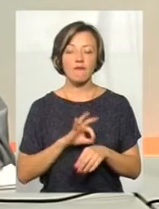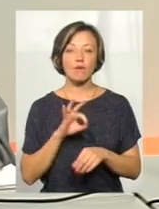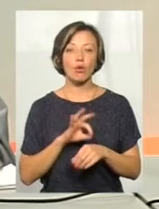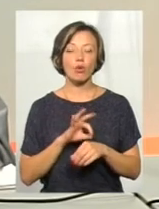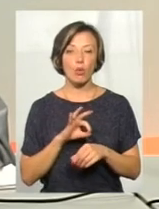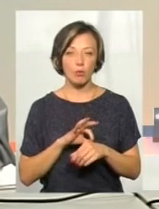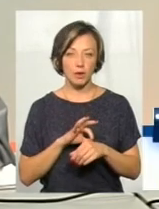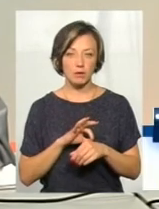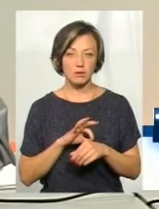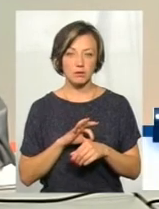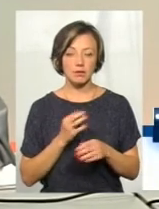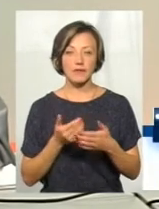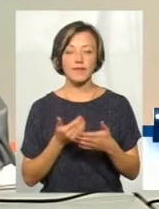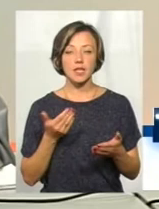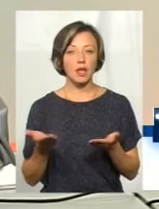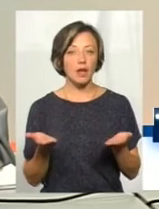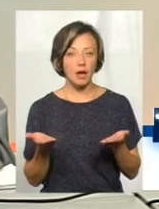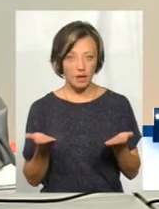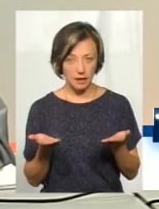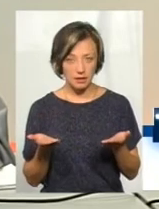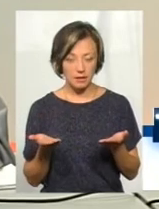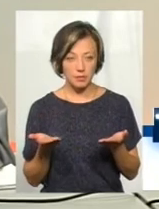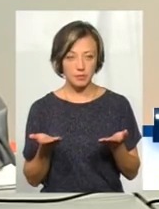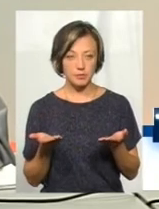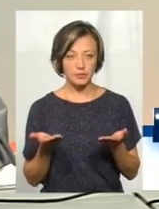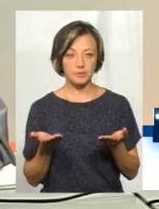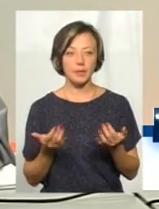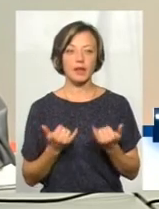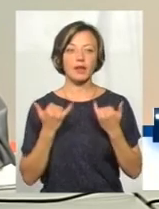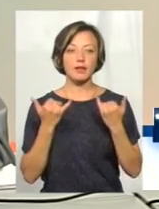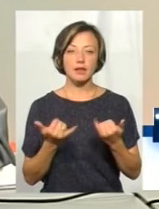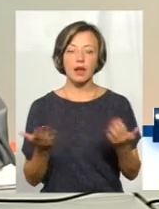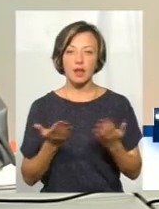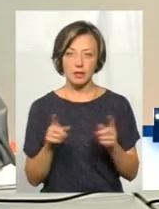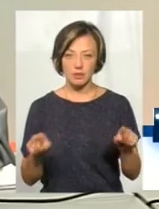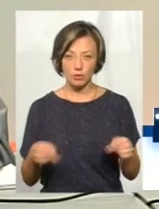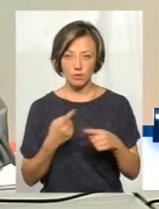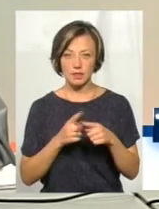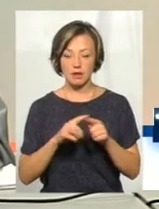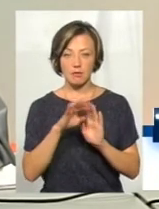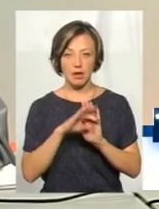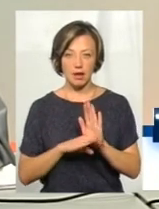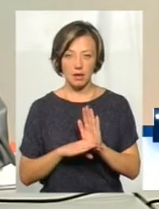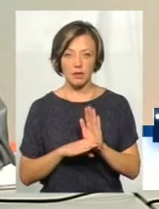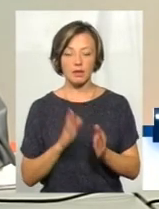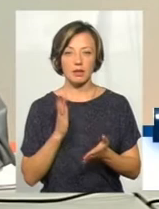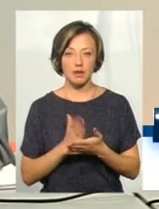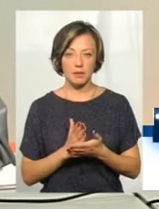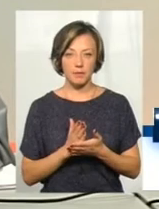хвороби, від яких, відповідно, для яких створювався цей перелік, вони